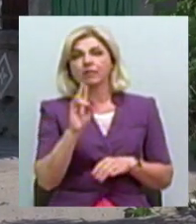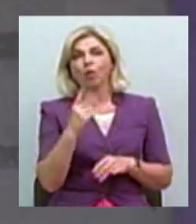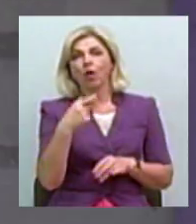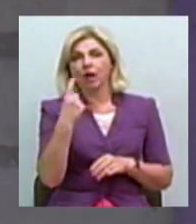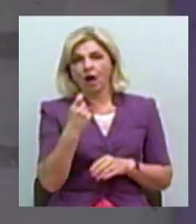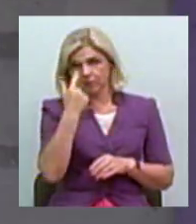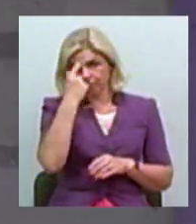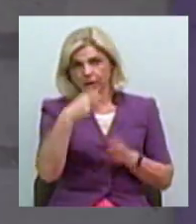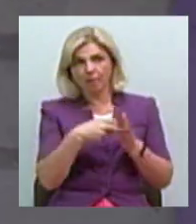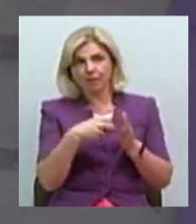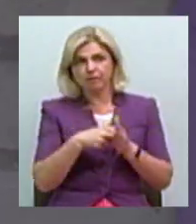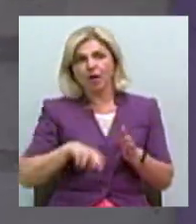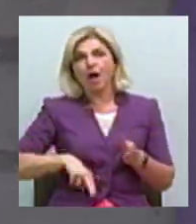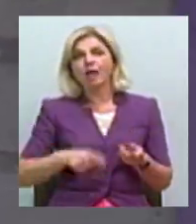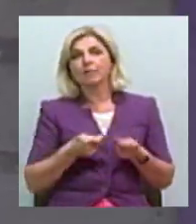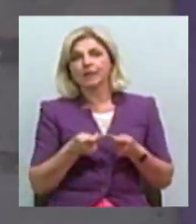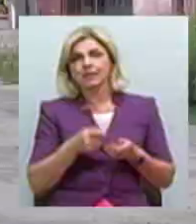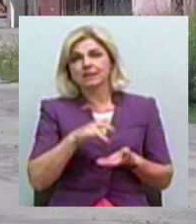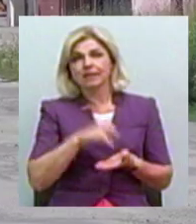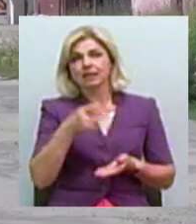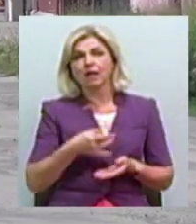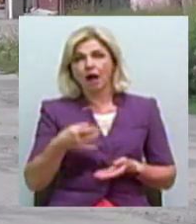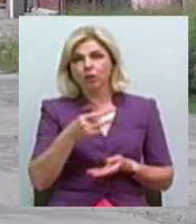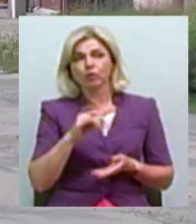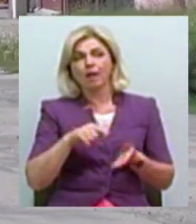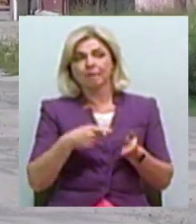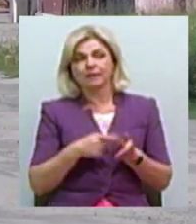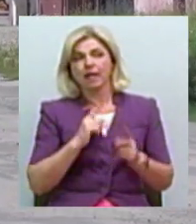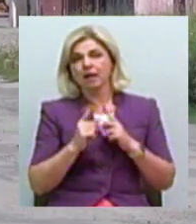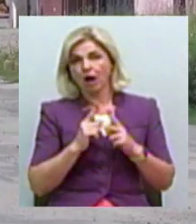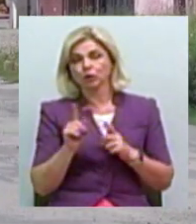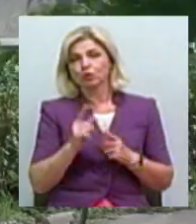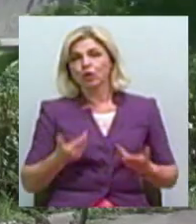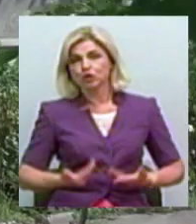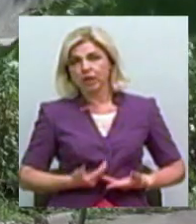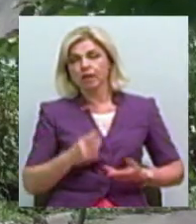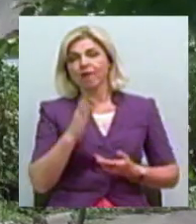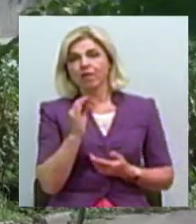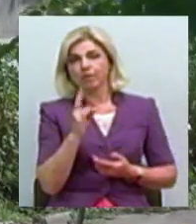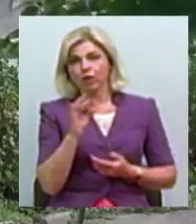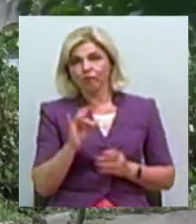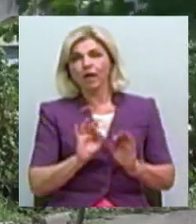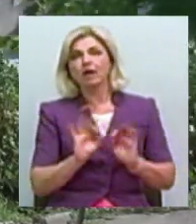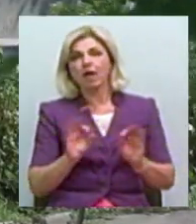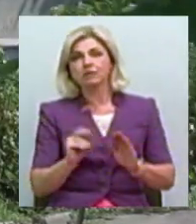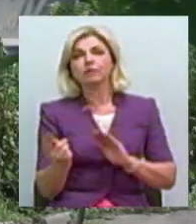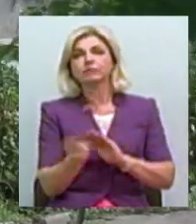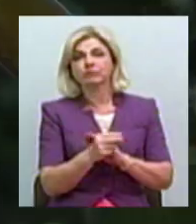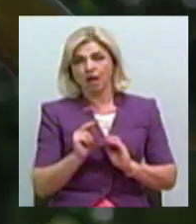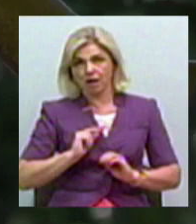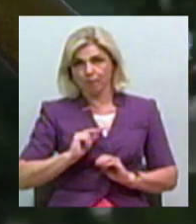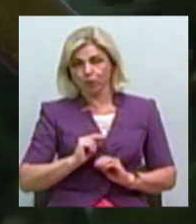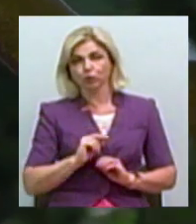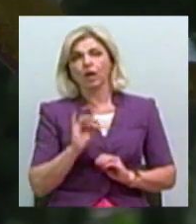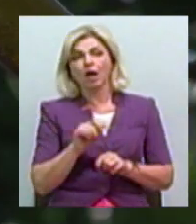листом про ситуацію адміністрацією Центрального району та міську раду. Аби з жителями Варварівки провели роз'яснювальну роботу, сказав головний